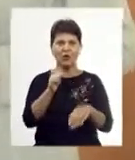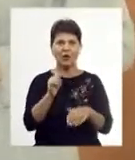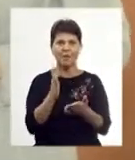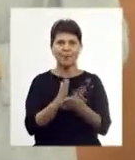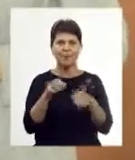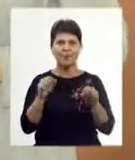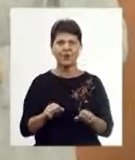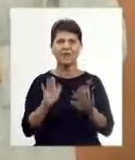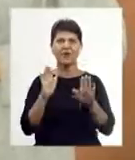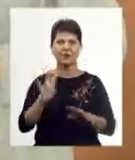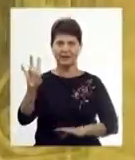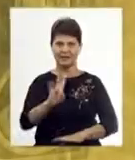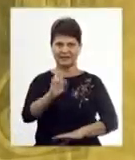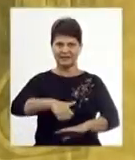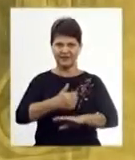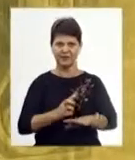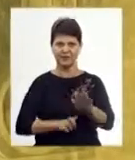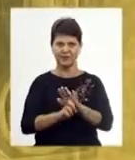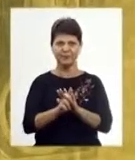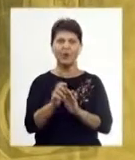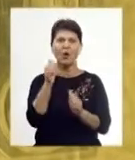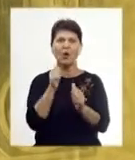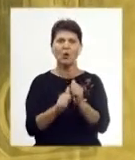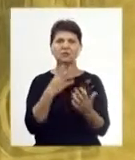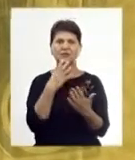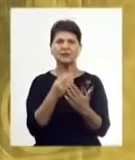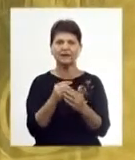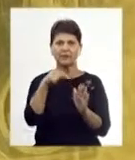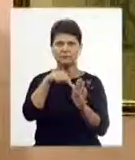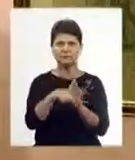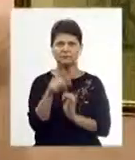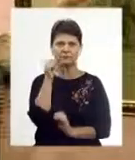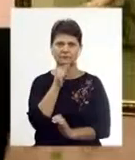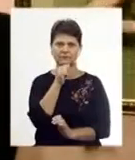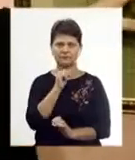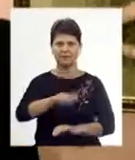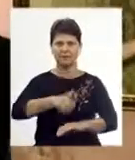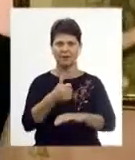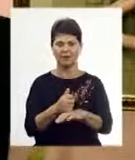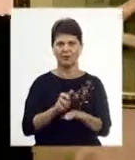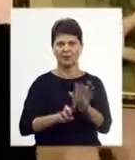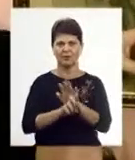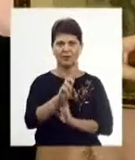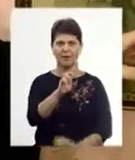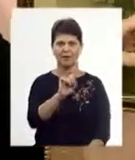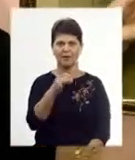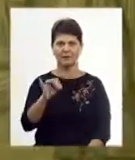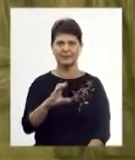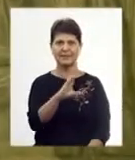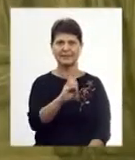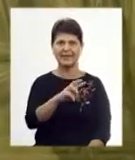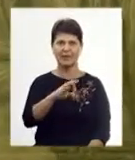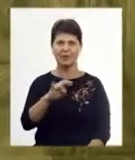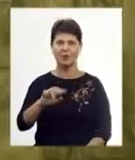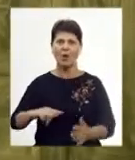право лише священники. Кожен антимінц має своє сакральне значення, каже митрополит Вінницький і барський Симеон. Кожен